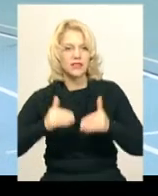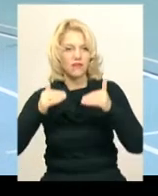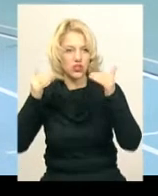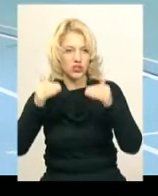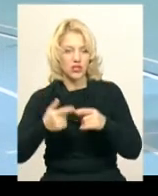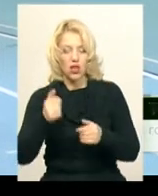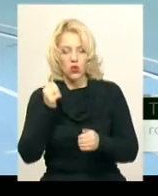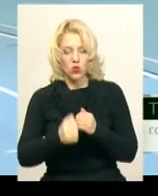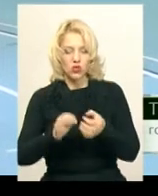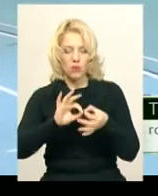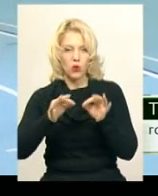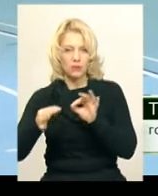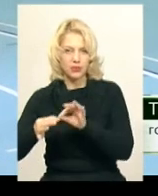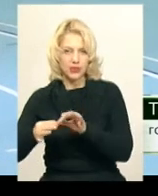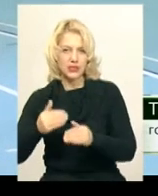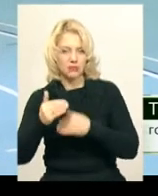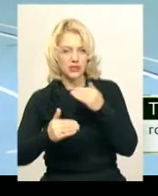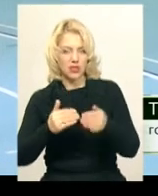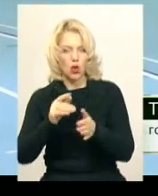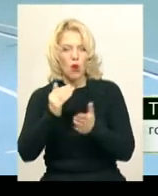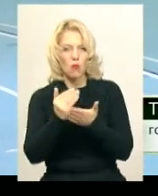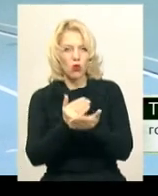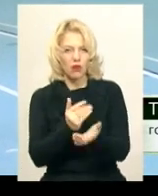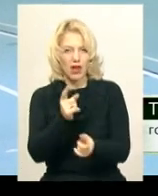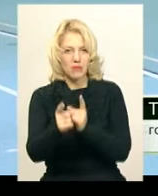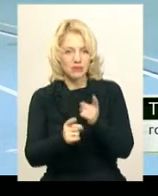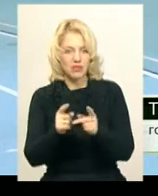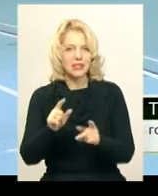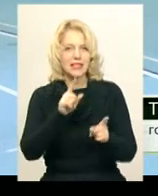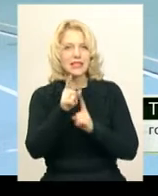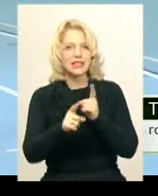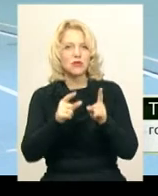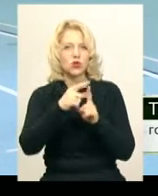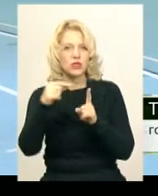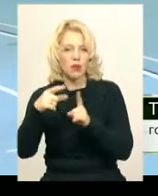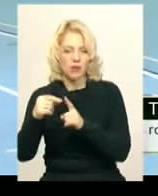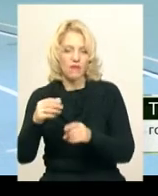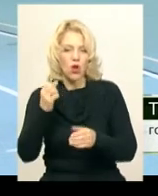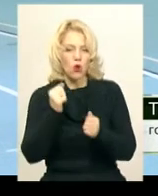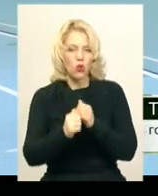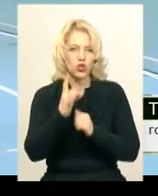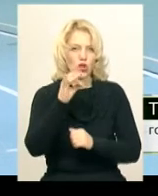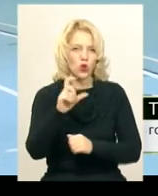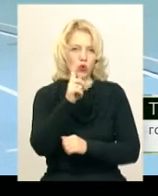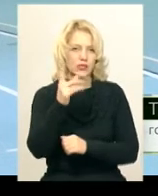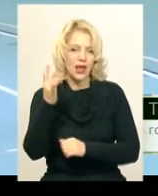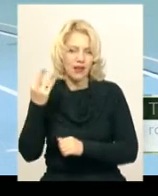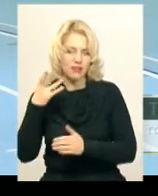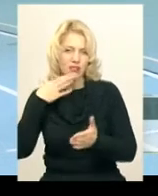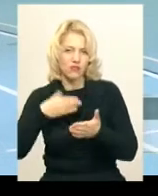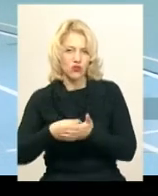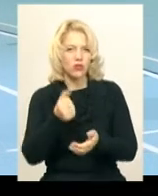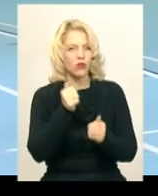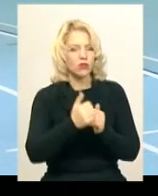З кожним олімпійським циклом програма змінюється. Змінюються правила змагань. Кожного розряду вони свої. В кожному розряді вони мають свою